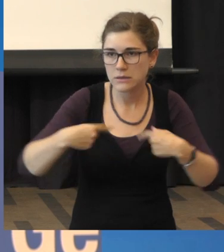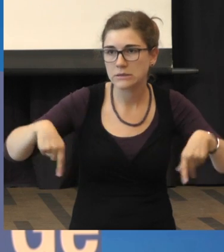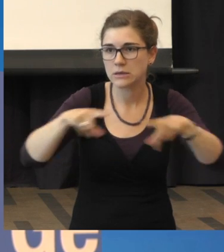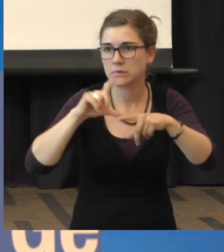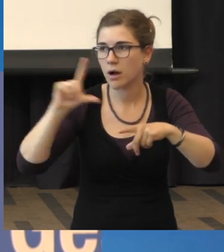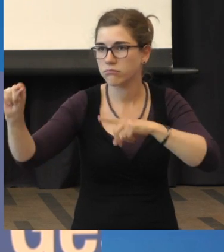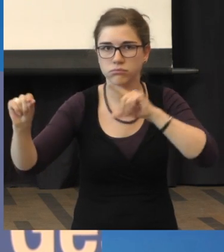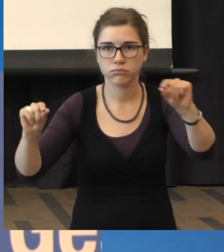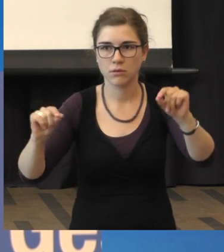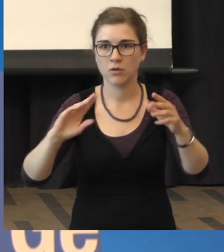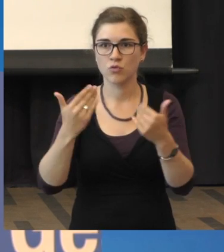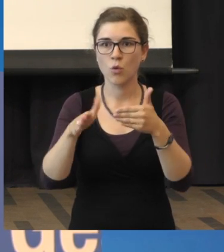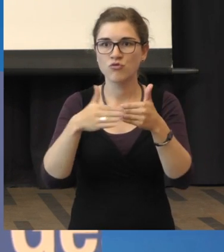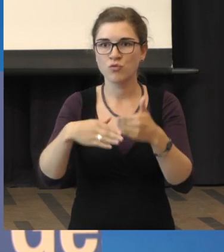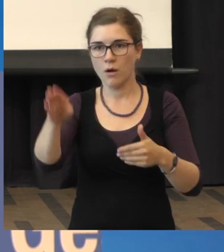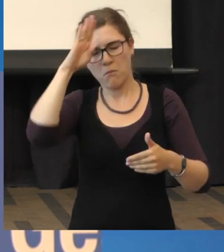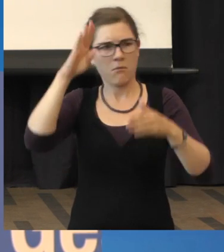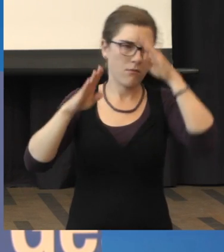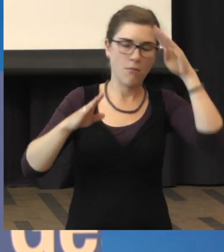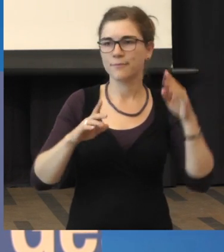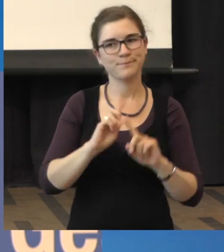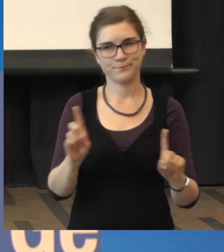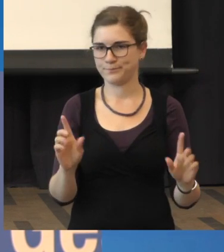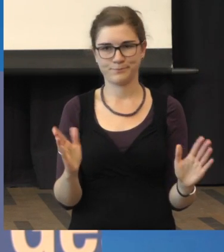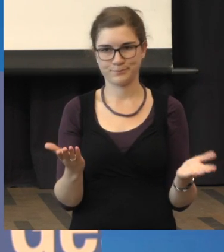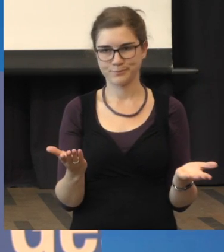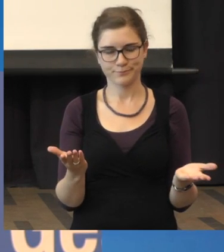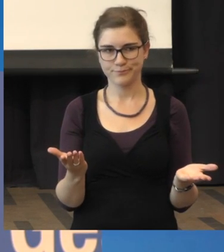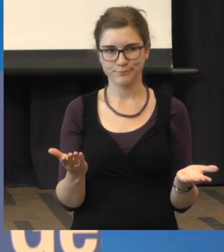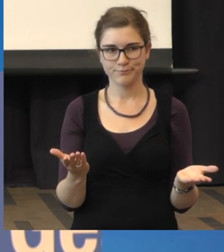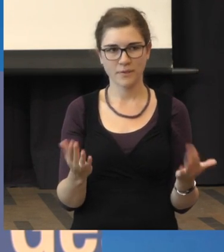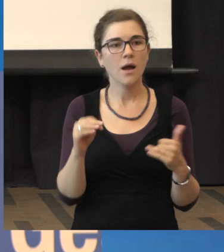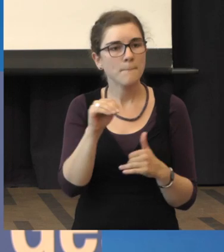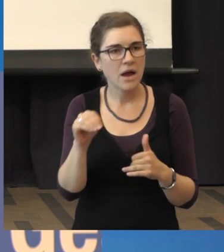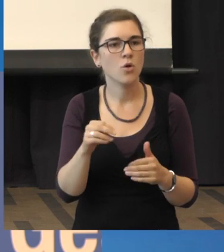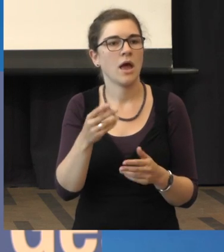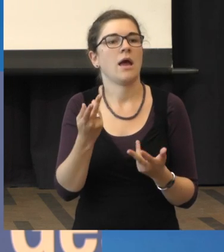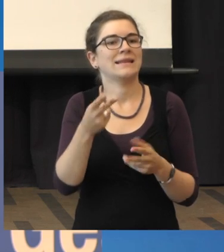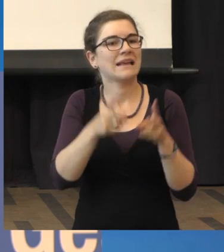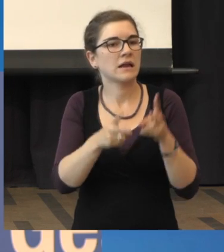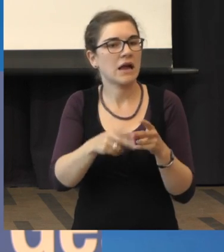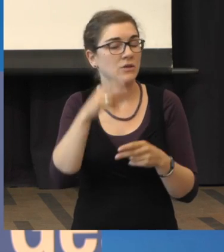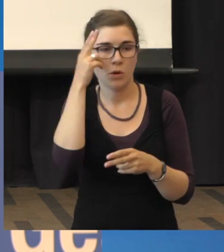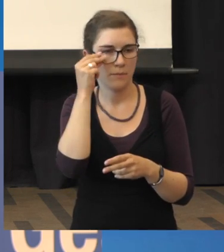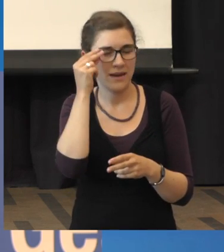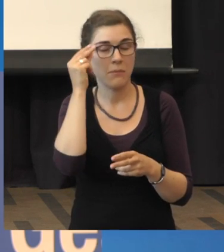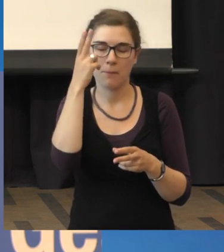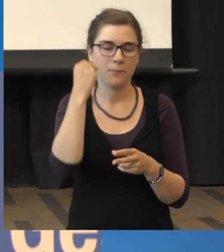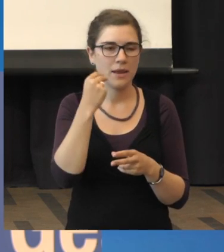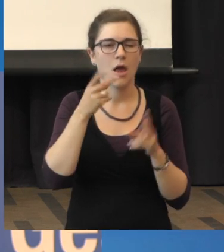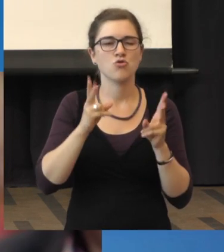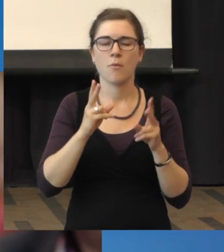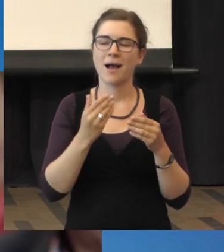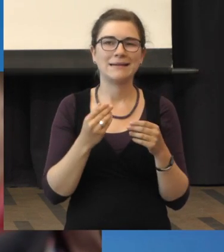verlassen. Sie laufen nicht gegen Türen und Schränke. Also einer Makuladegnation erblindet man in der Regel nicht